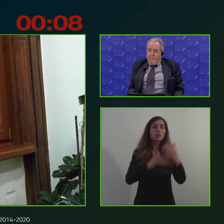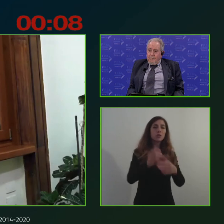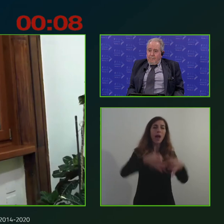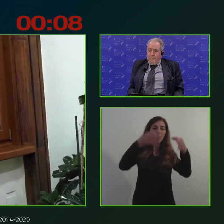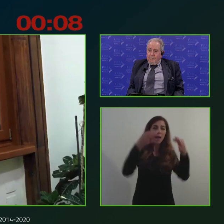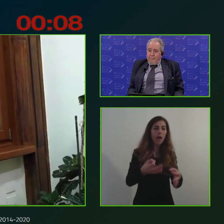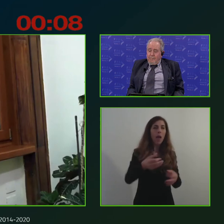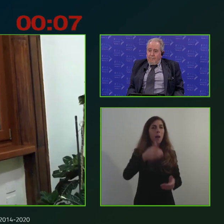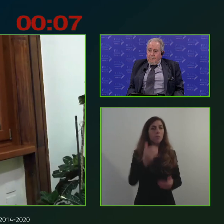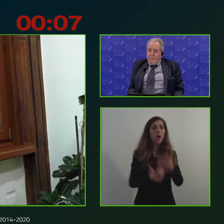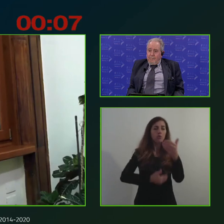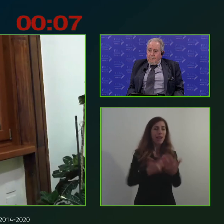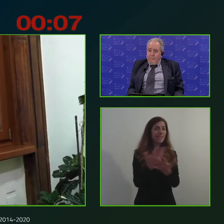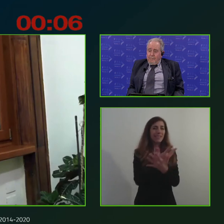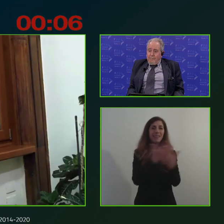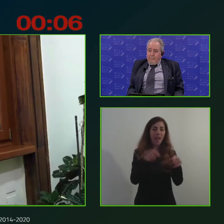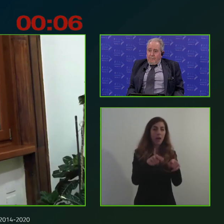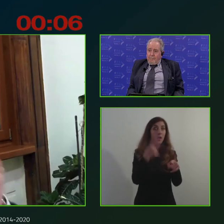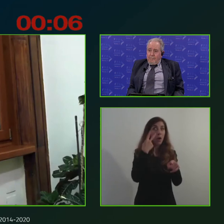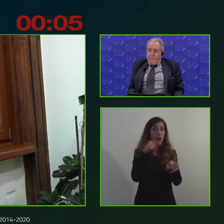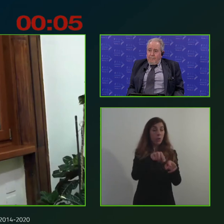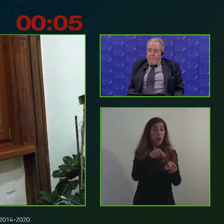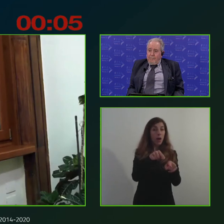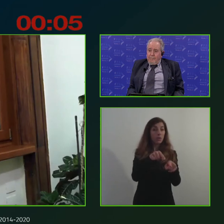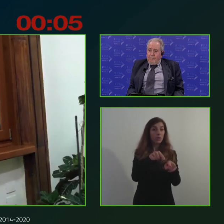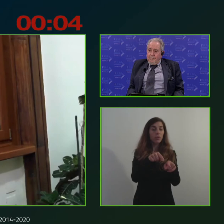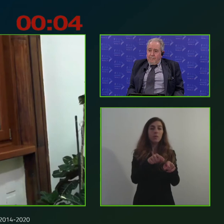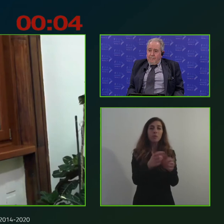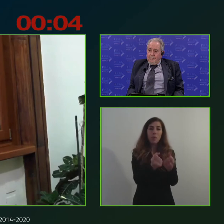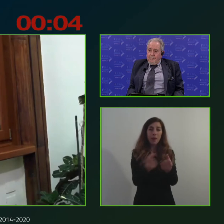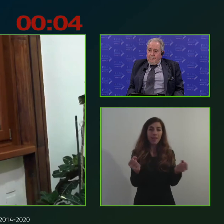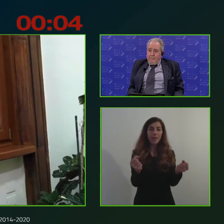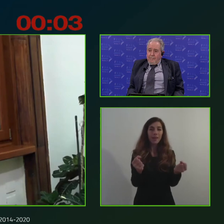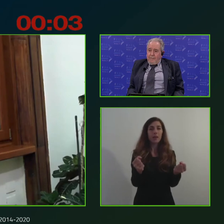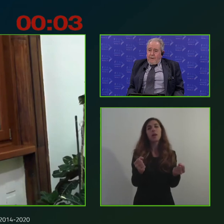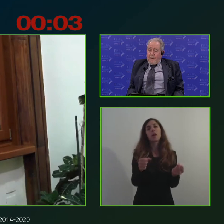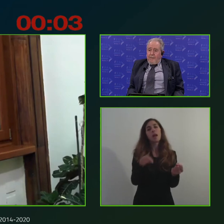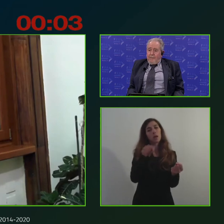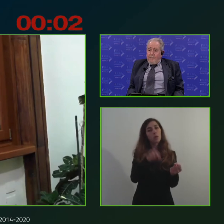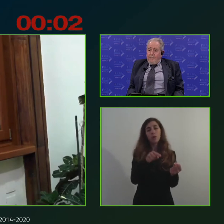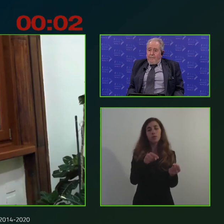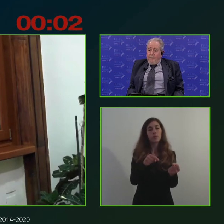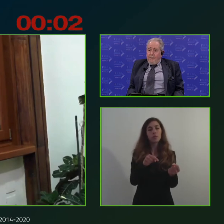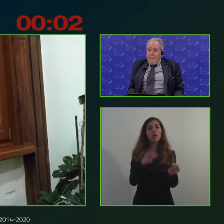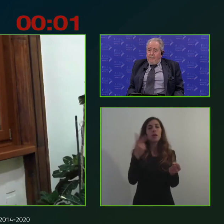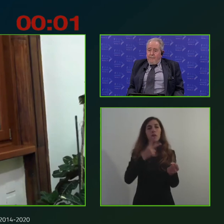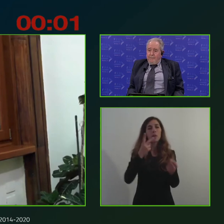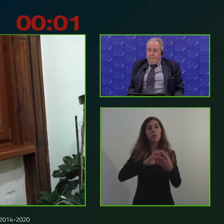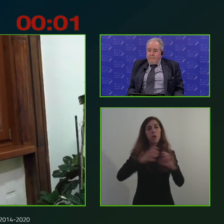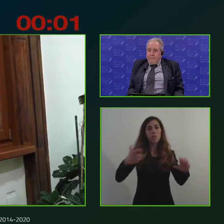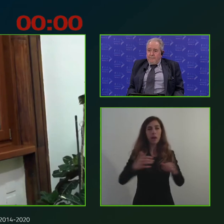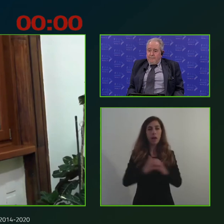sottendono ovviamente queste diciamo queste pratiche è veramente penso che sia un po' complicato però